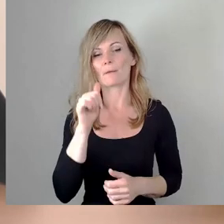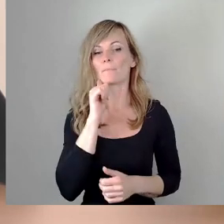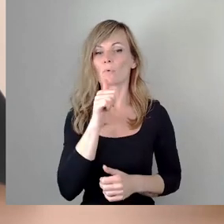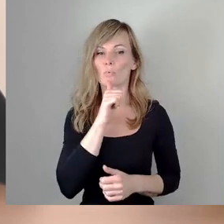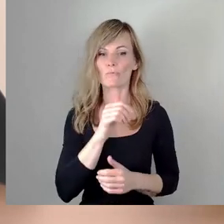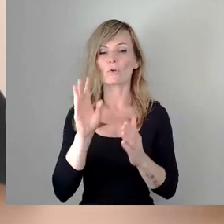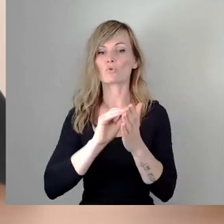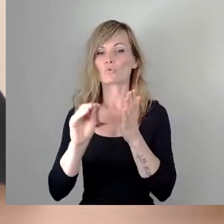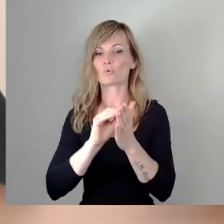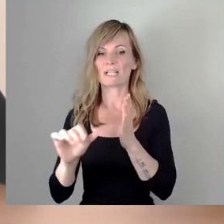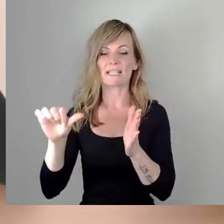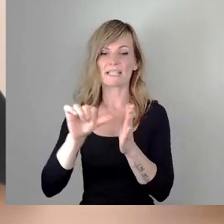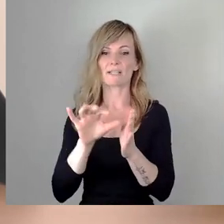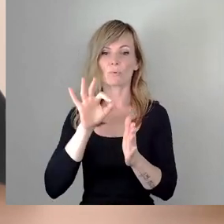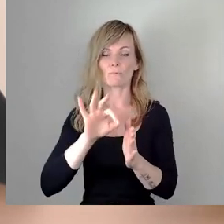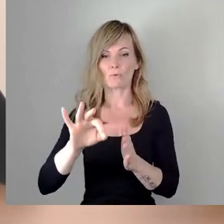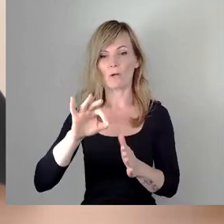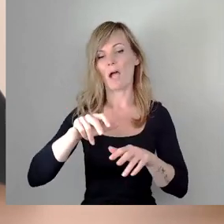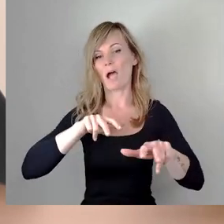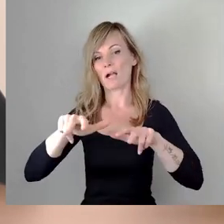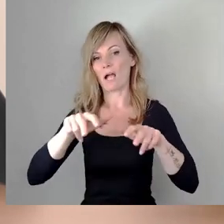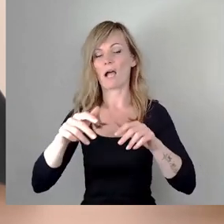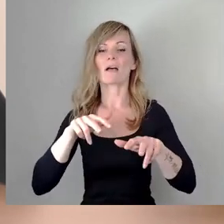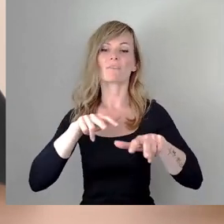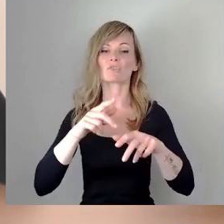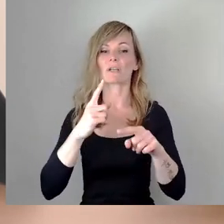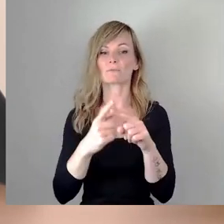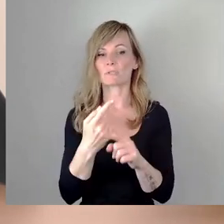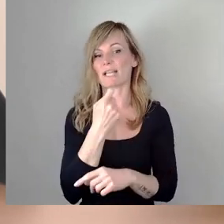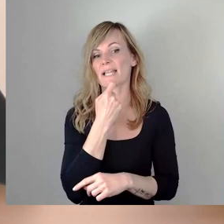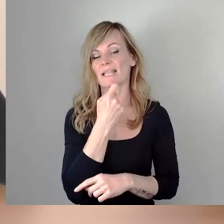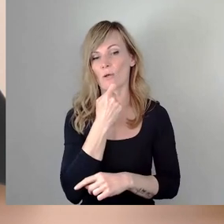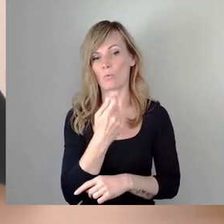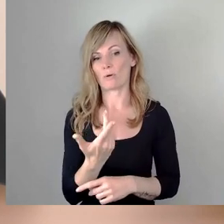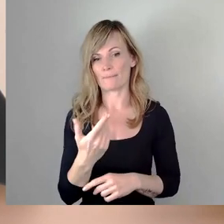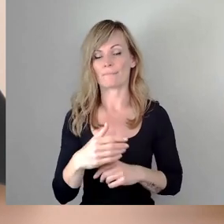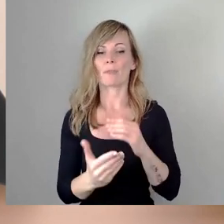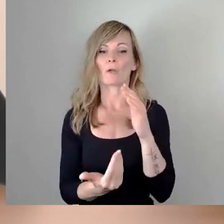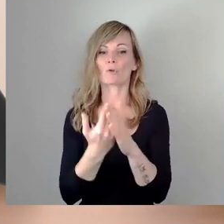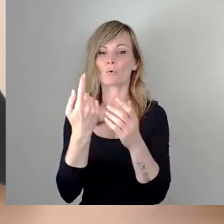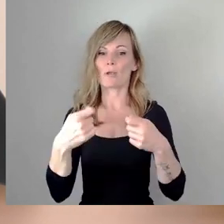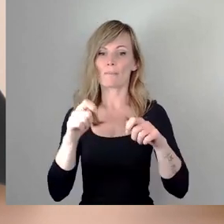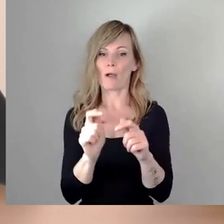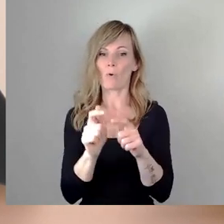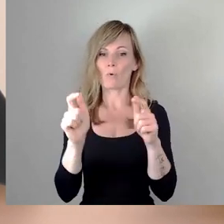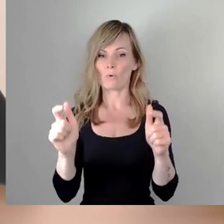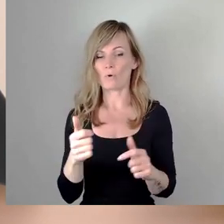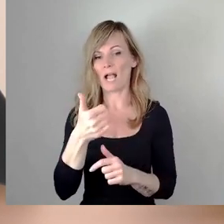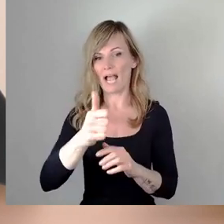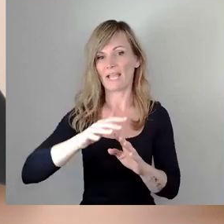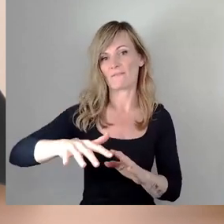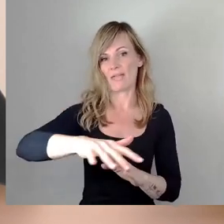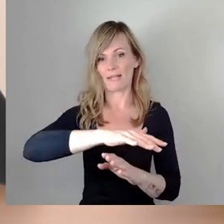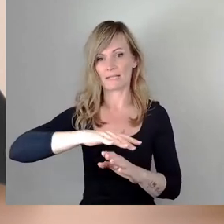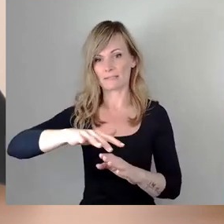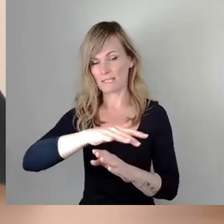für Agrarwirtschaft und Ernährung und hier Neubau einer Einfeldsporthalle. Es gibt einen